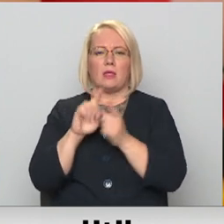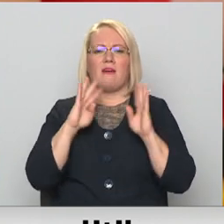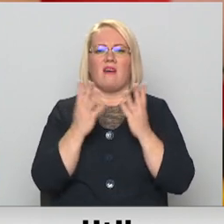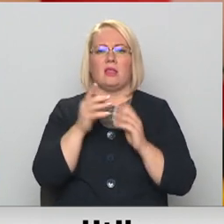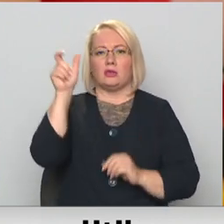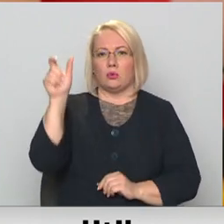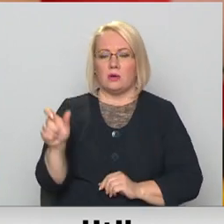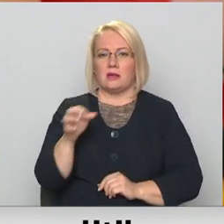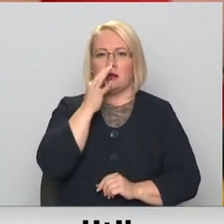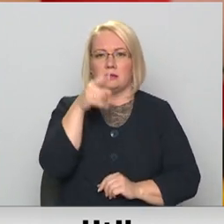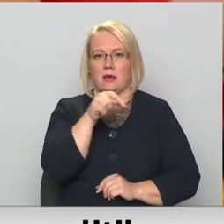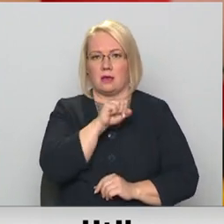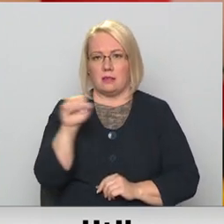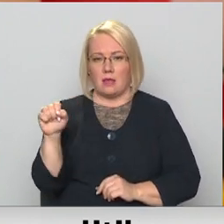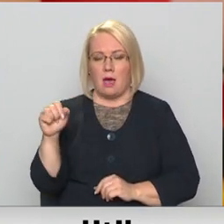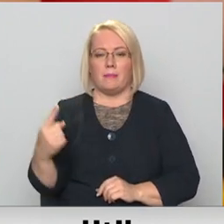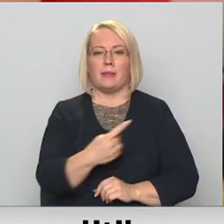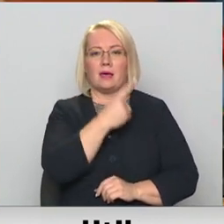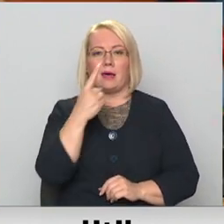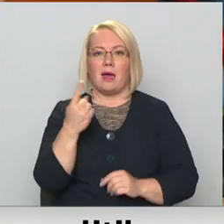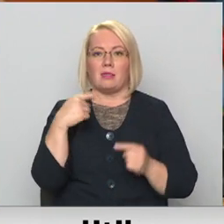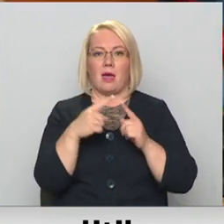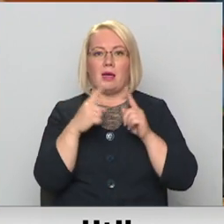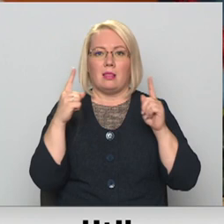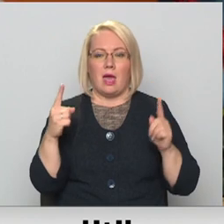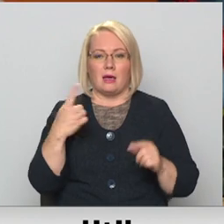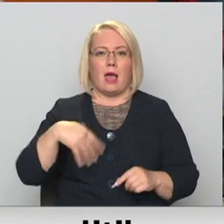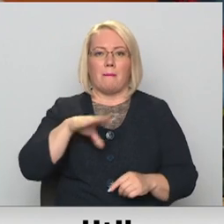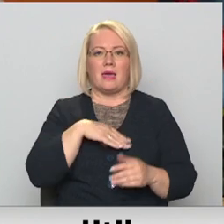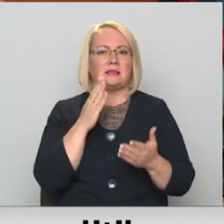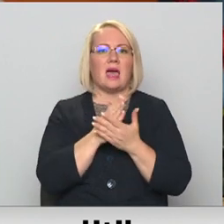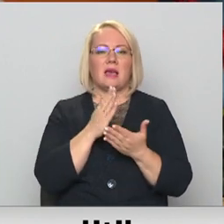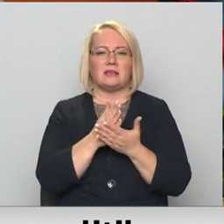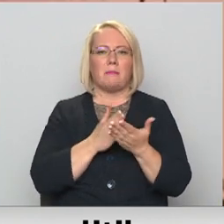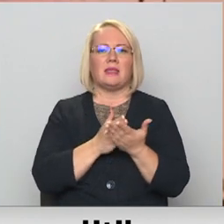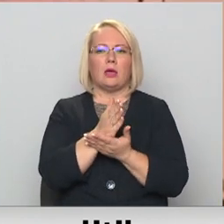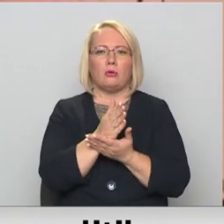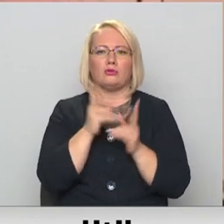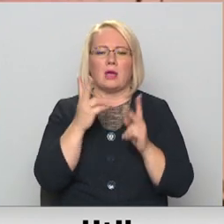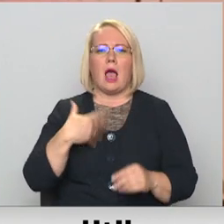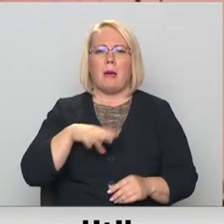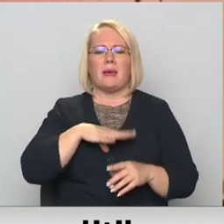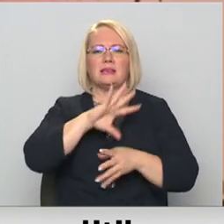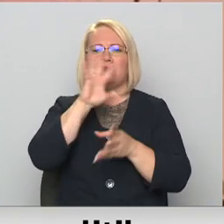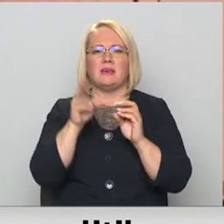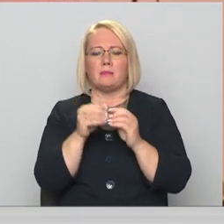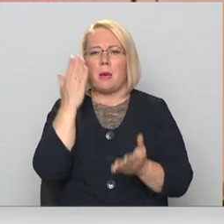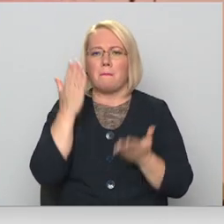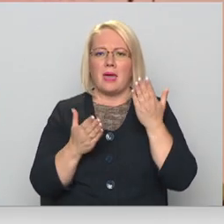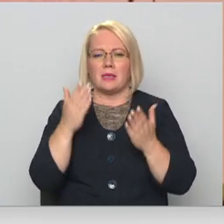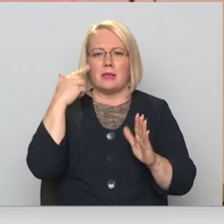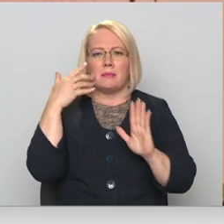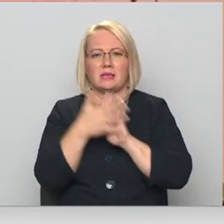locekli saka tā. Diemžēl gadu laikā necik tālu uz priekšu mēs neesam tikuši, kā mēs vispār mēģinām saprast